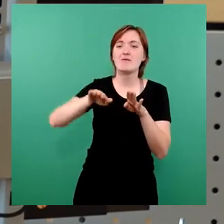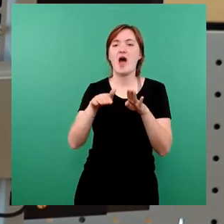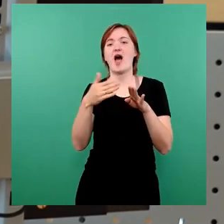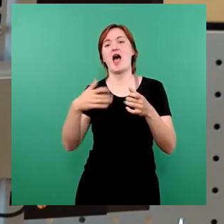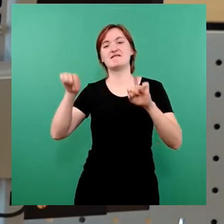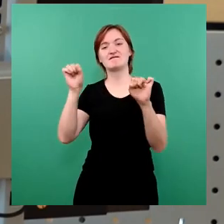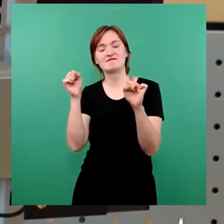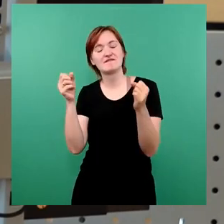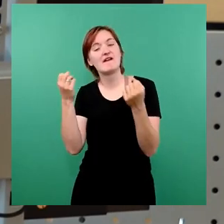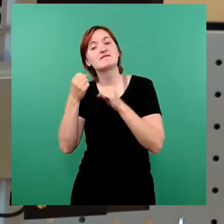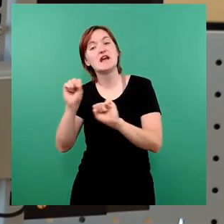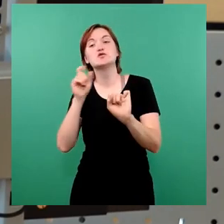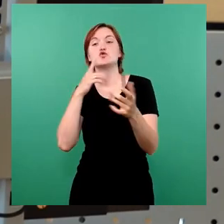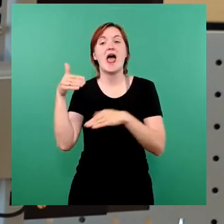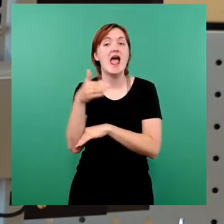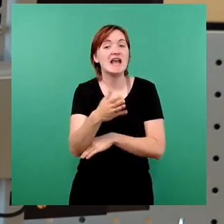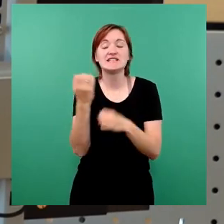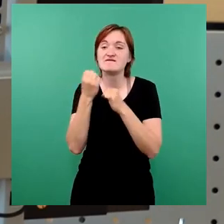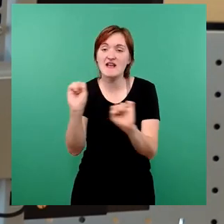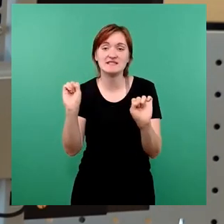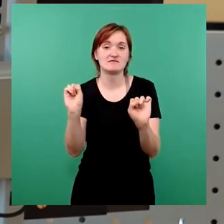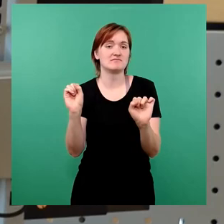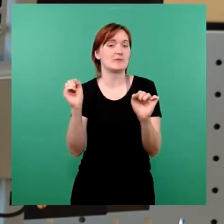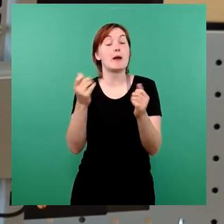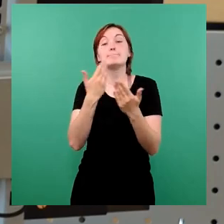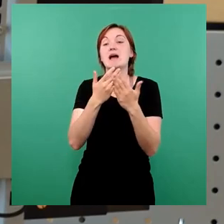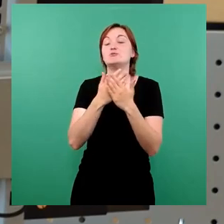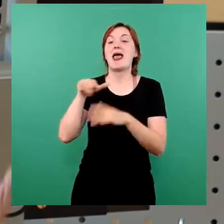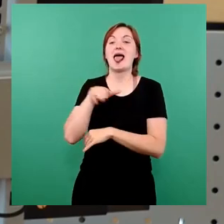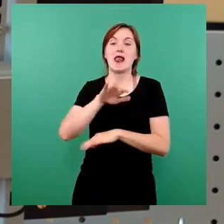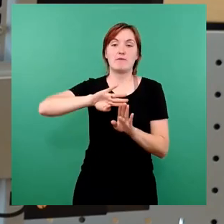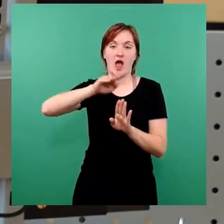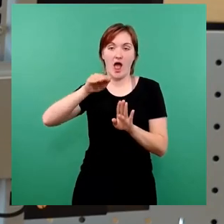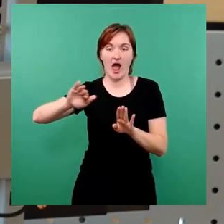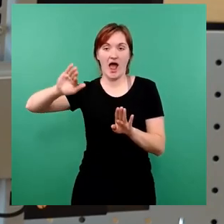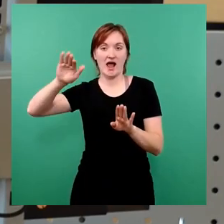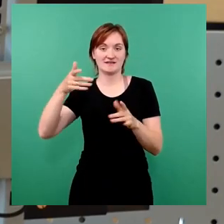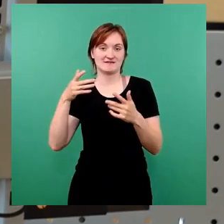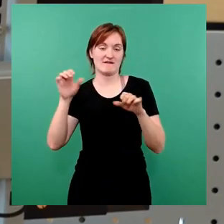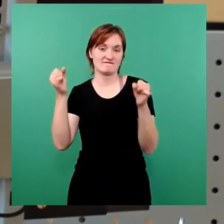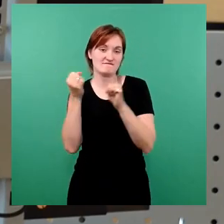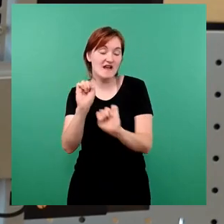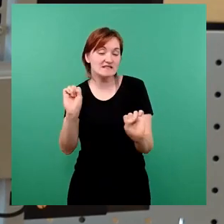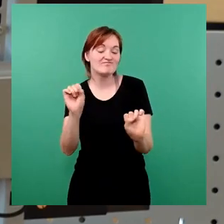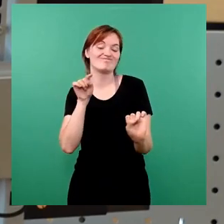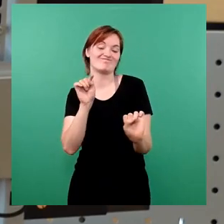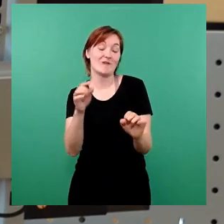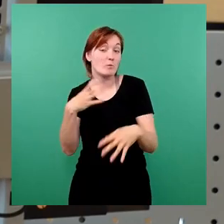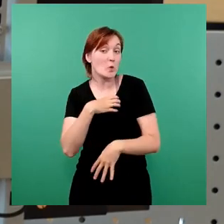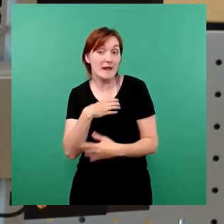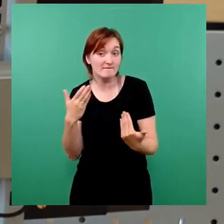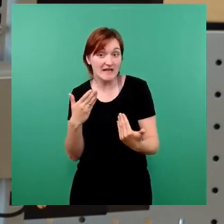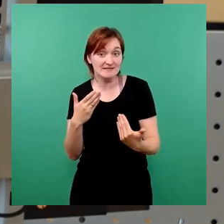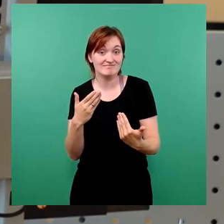Aber ich nehme jetzt mal bewusst das Beispiel Elphangfest. Da ist aus meiner Sicht schon auch das Problem höher,